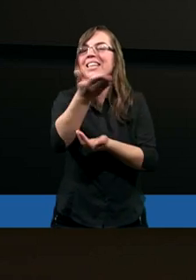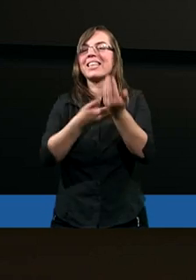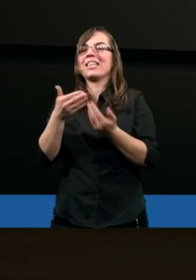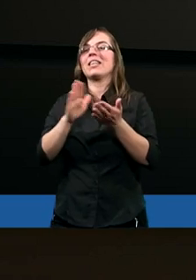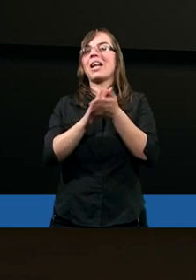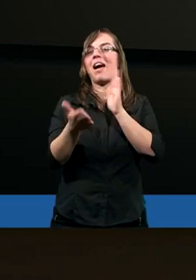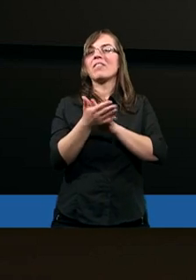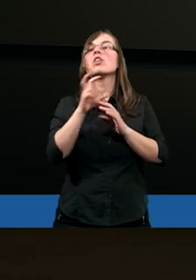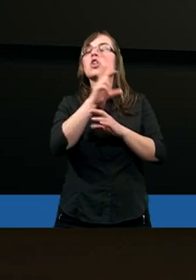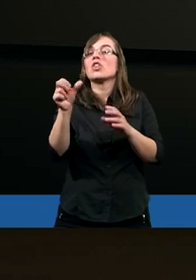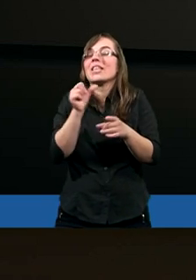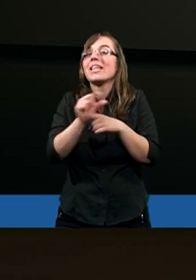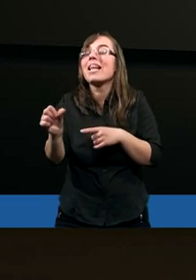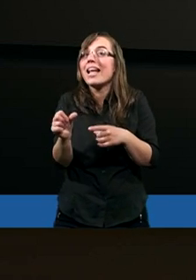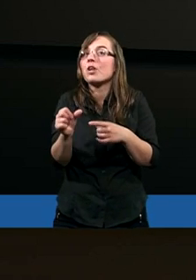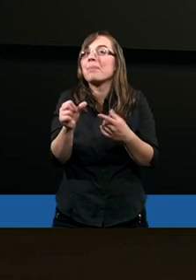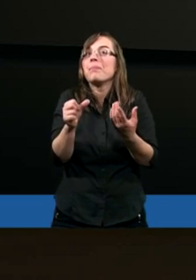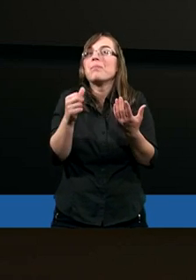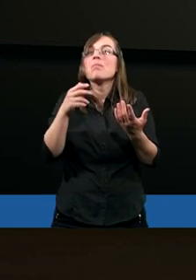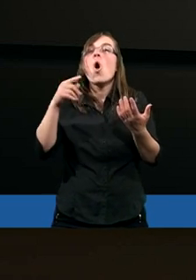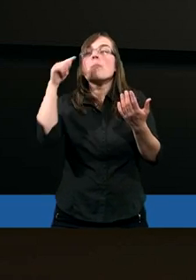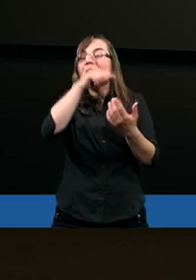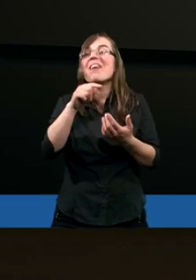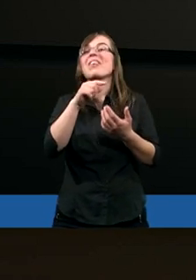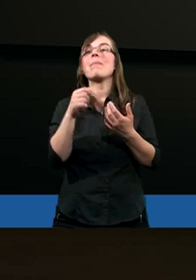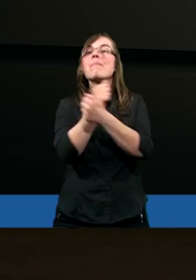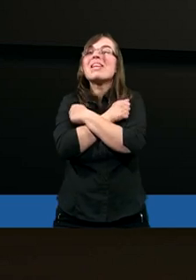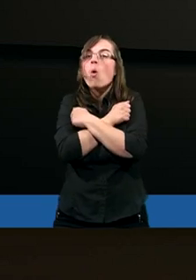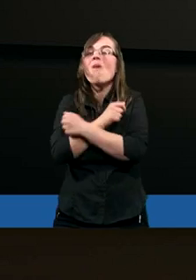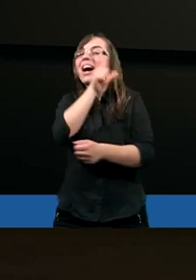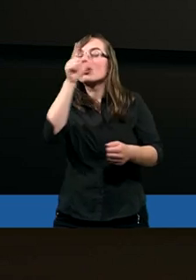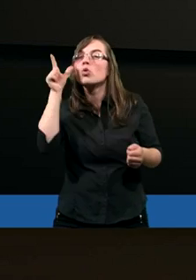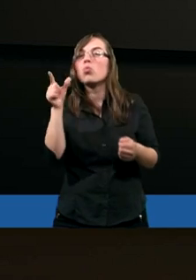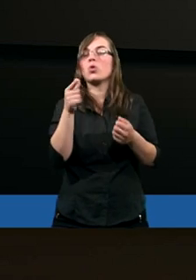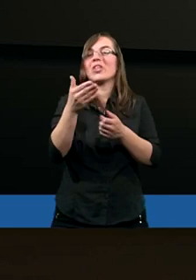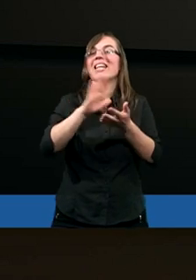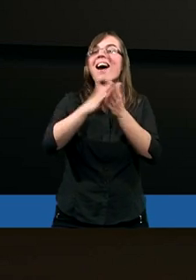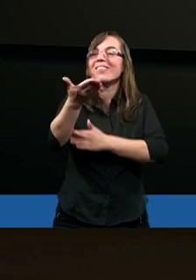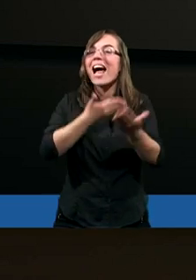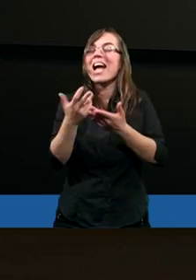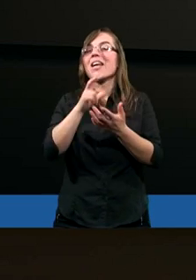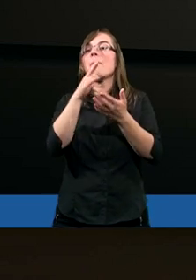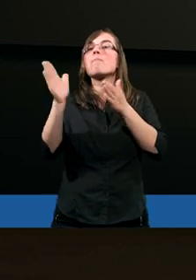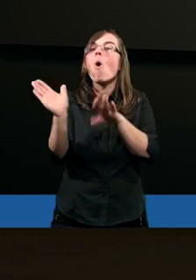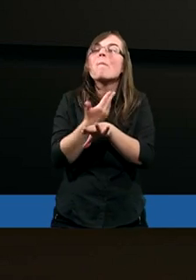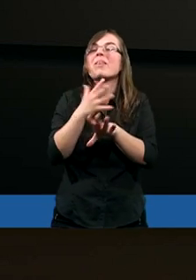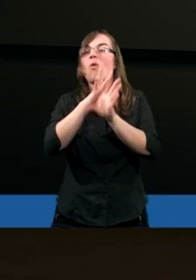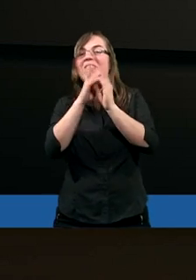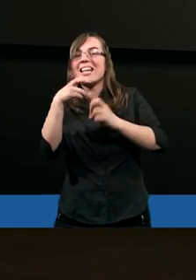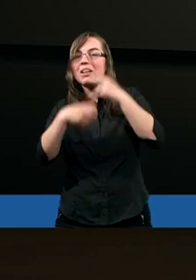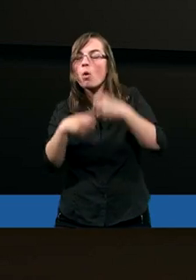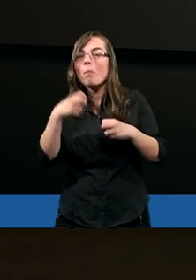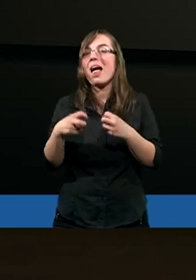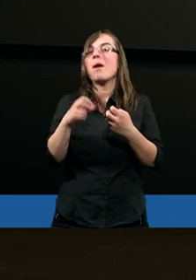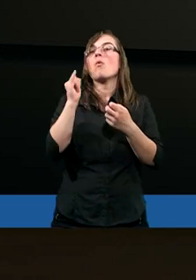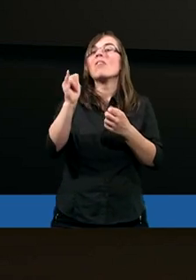niczego? Czy my jesteśmy zdalni do miłości, zdatni do miłości od samego początku, gdy poznajemy Boga? Czy to nie jest coś,